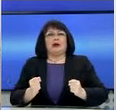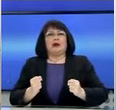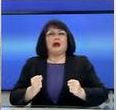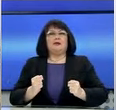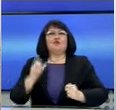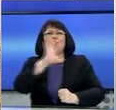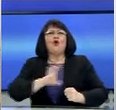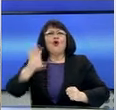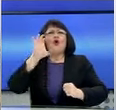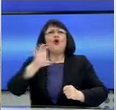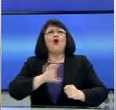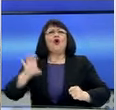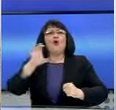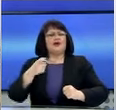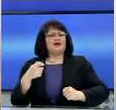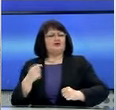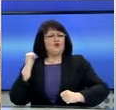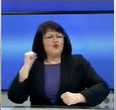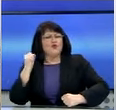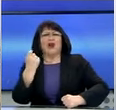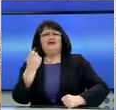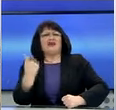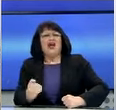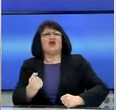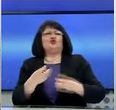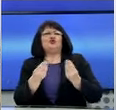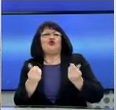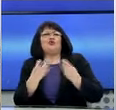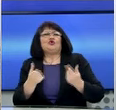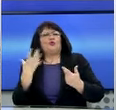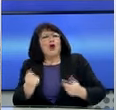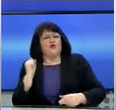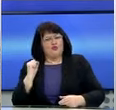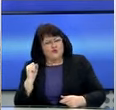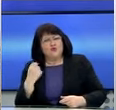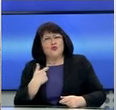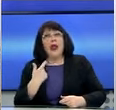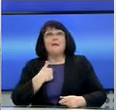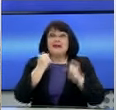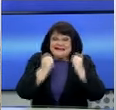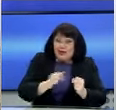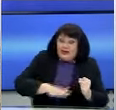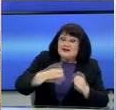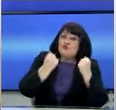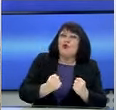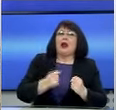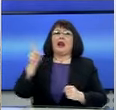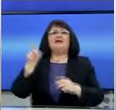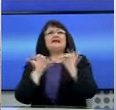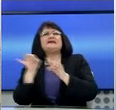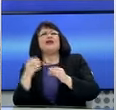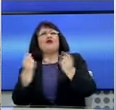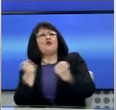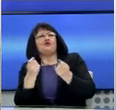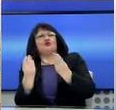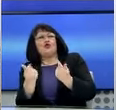μεγαλύτερες, με περισσότερους πόρους, με περισσότερα μέσα, ίσως και με περισσότερες επιχειρησιακές δυνατότητες από εμάς.